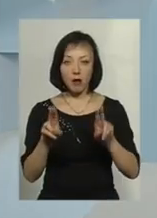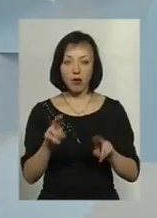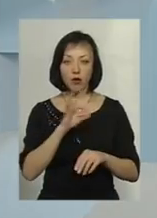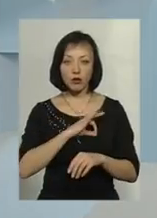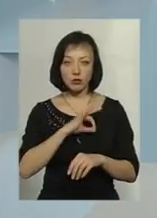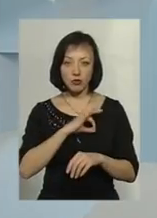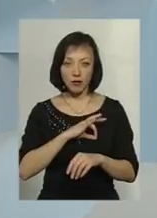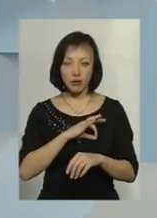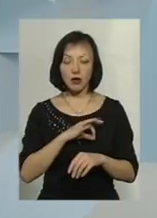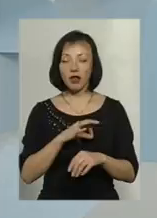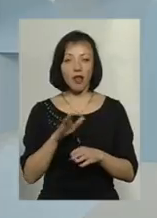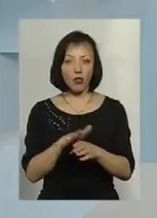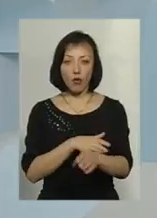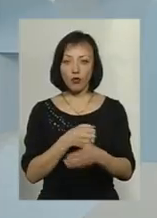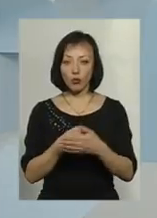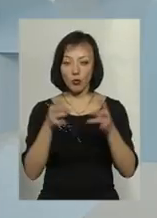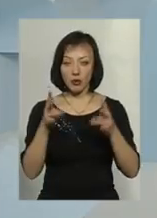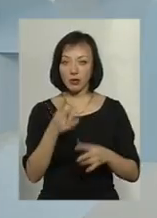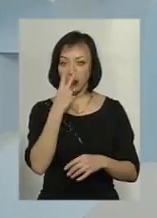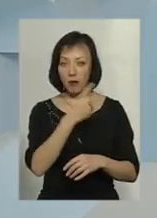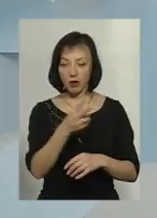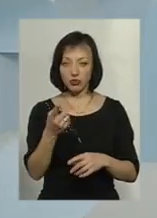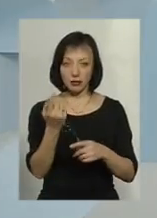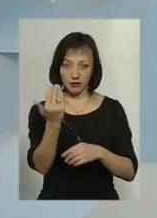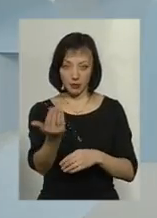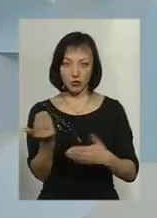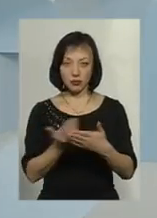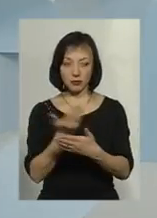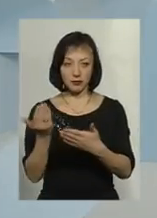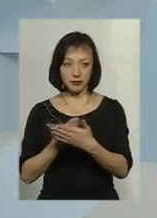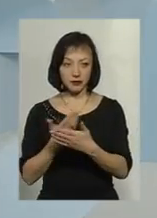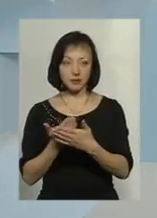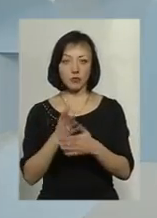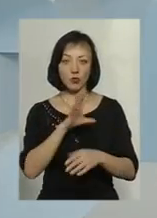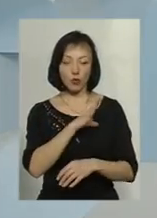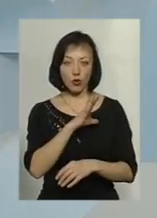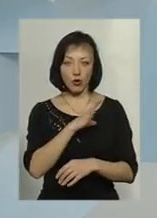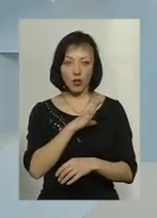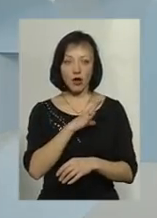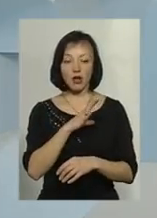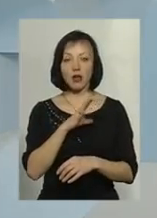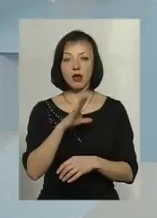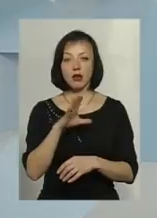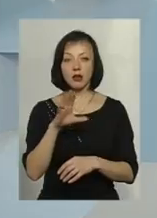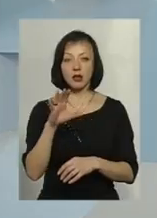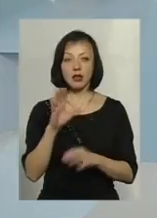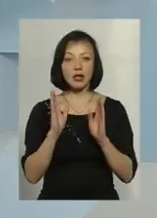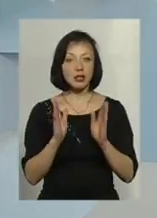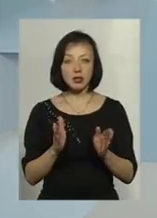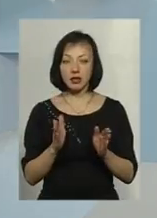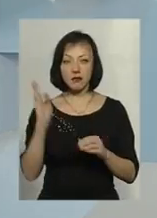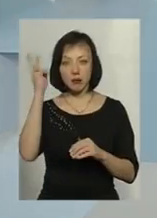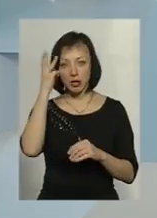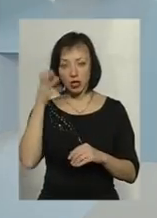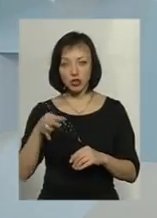недовго і до біди. І от якщо, як ми бачили на цій заставці, яка в нас була, як би на сюжету, і не тільки в